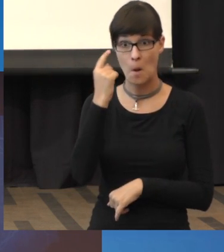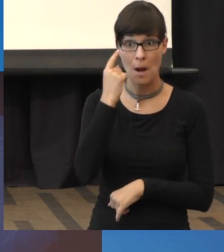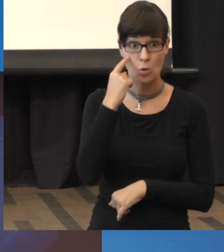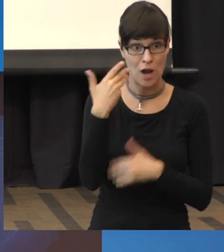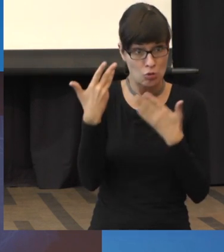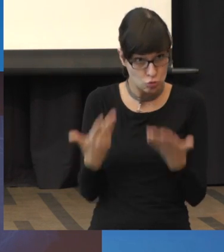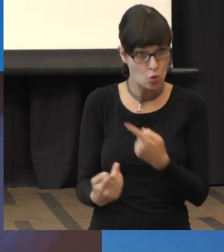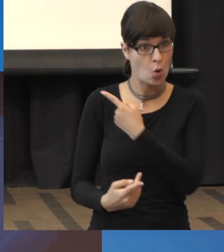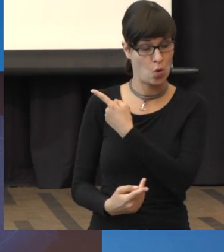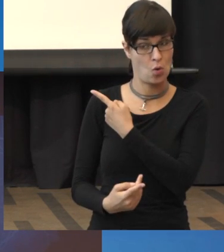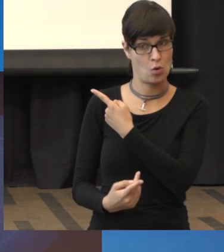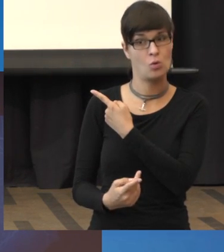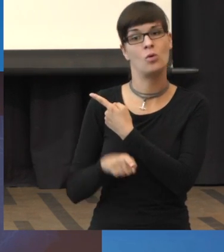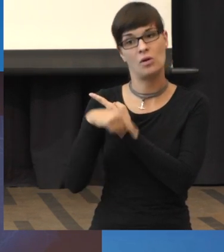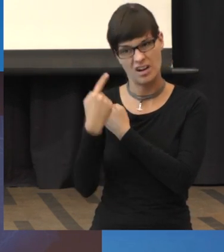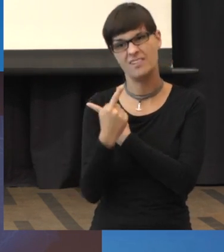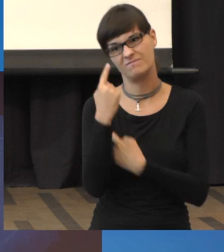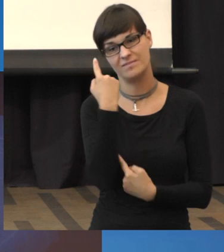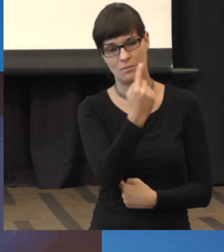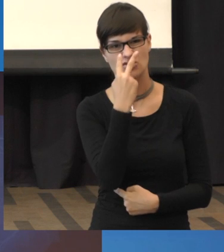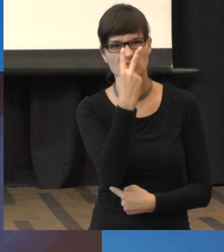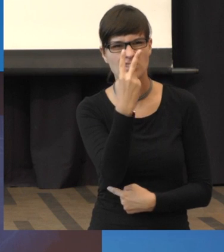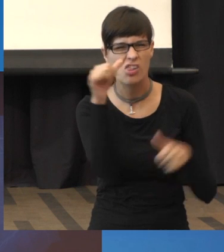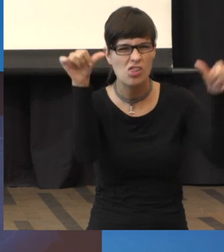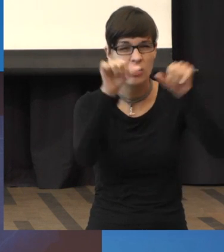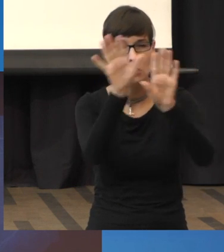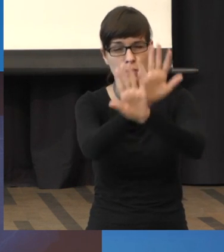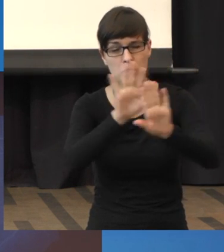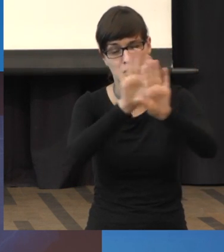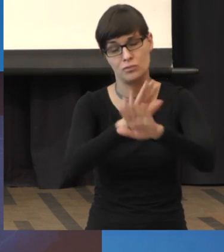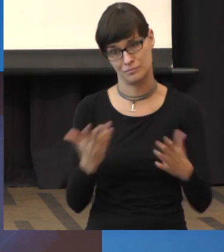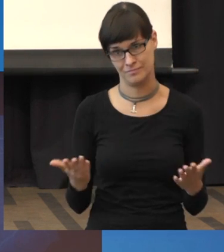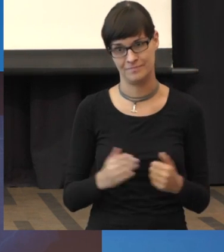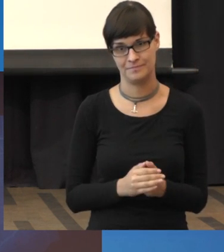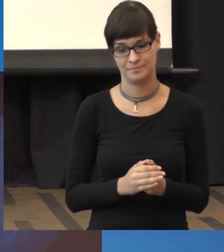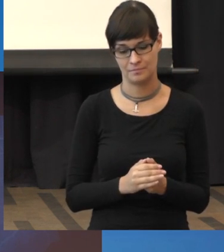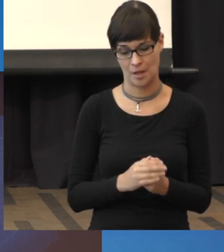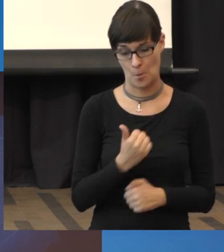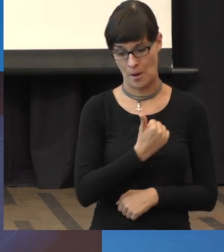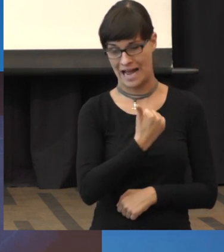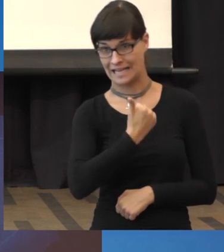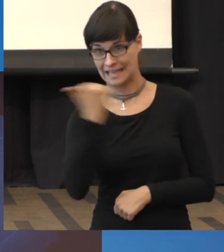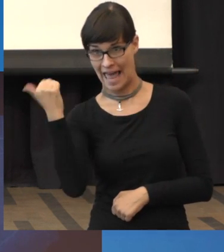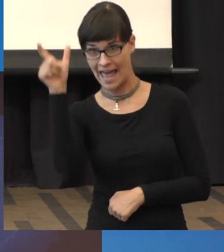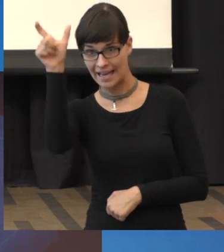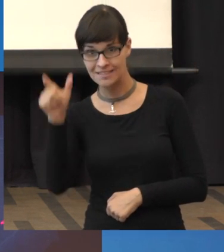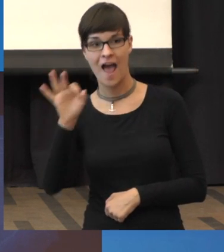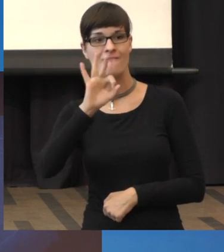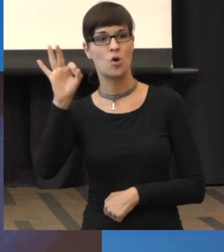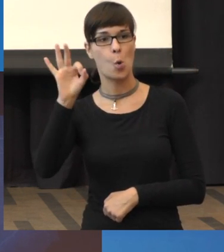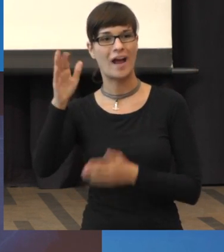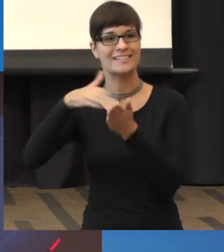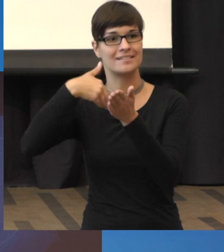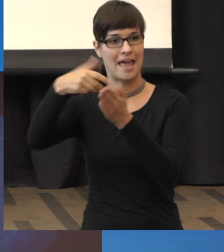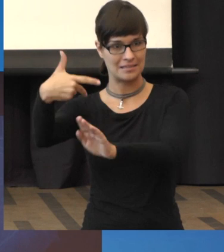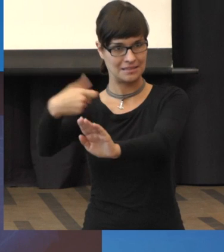passiert, dann sehen Sie natürlich schlechter. Das können Sie sich vorstellen. Und hier auf der rechten Seite sehen Sie so eine Fluoreszenz-Angiografie. Da sieht